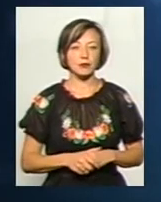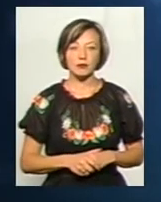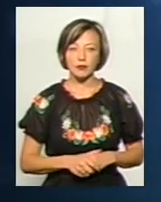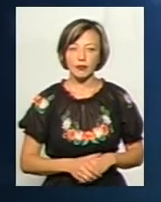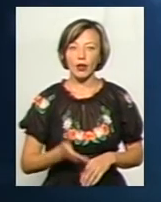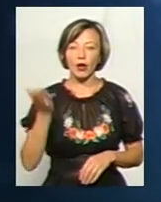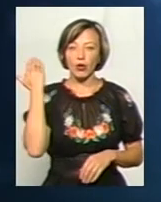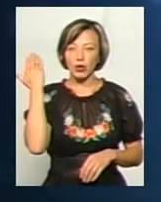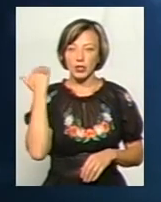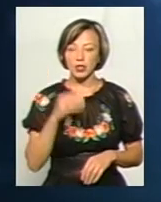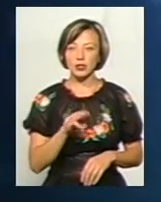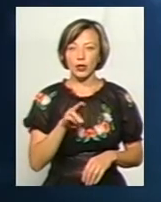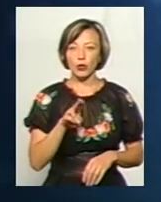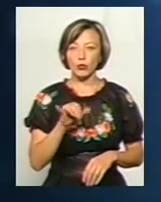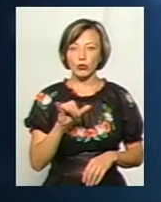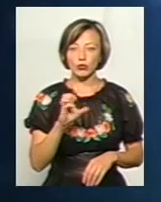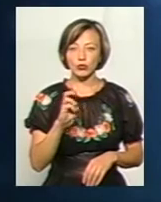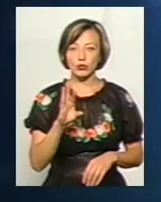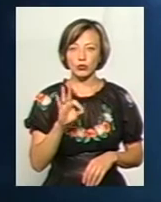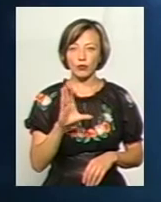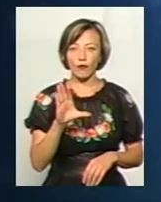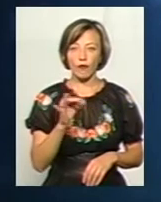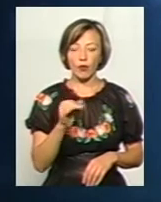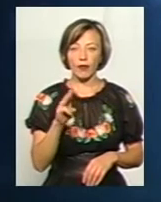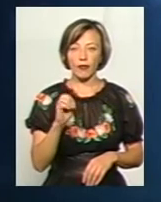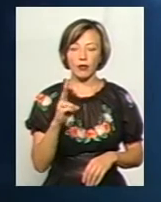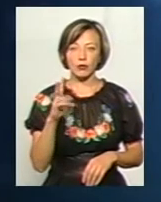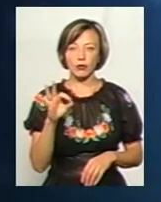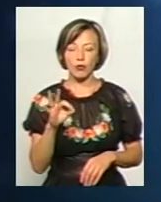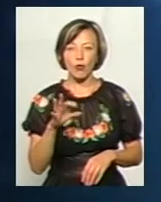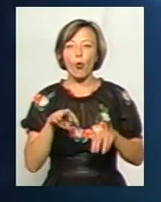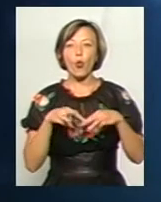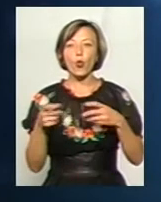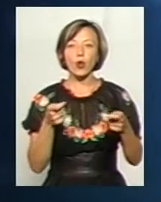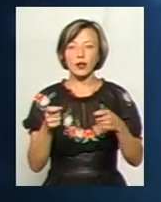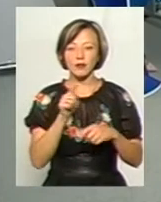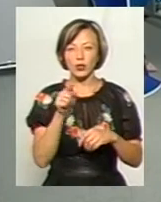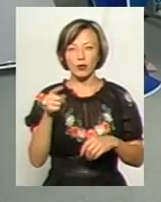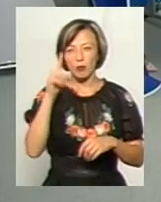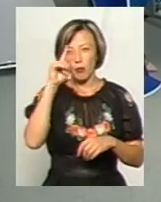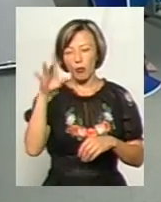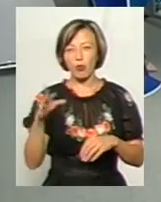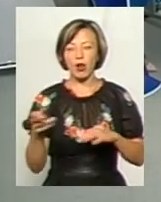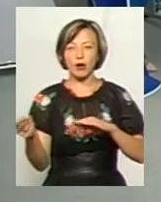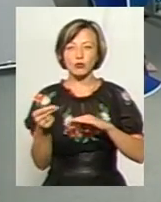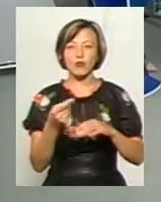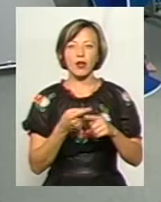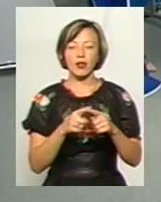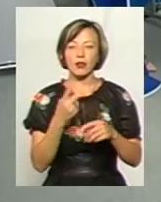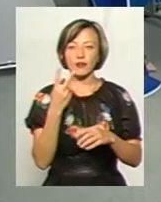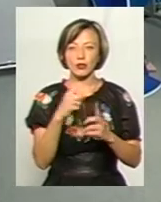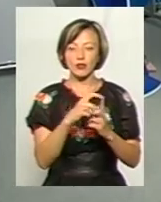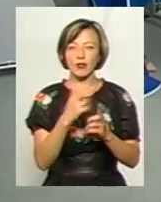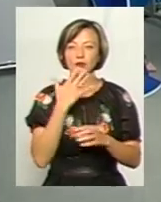Колись за уряду Пустовойтенко була така спроба, вони популяризували. Ну, скажіть нам в двох словах національну ідею.